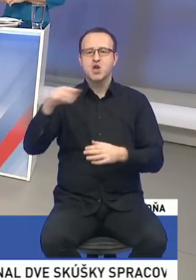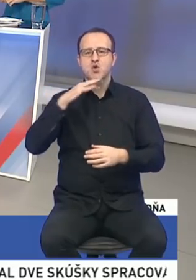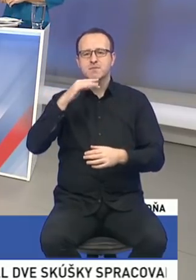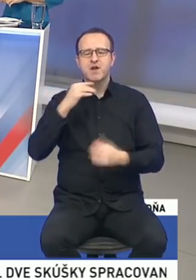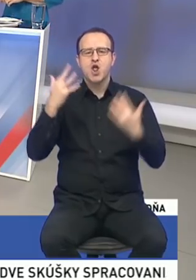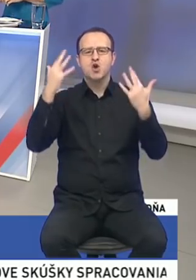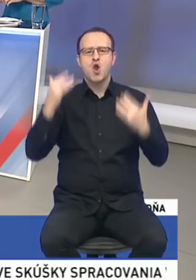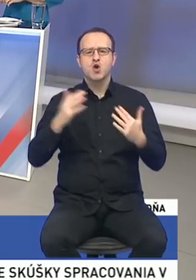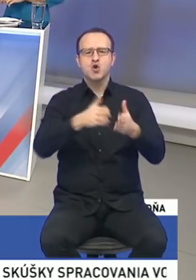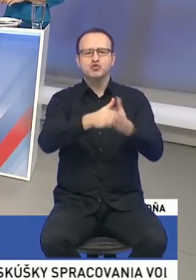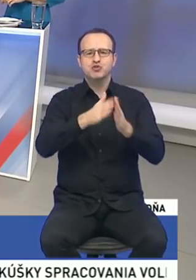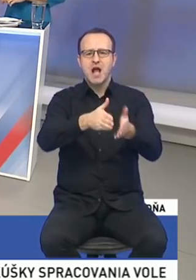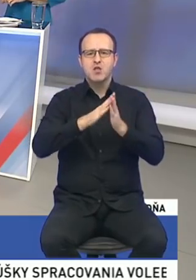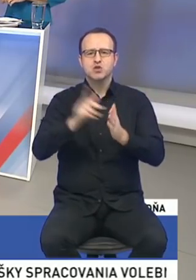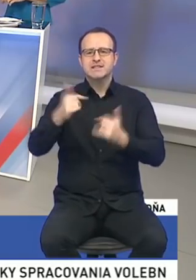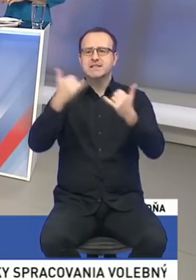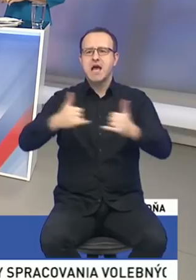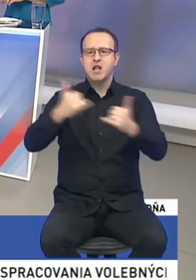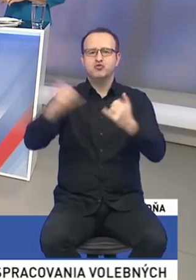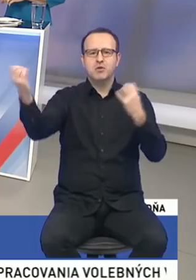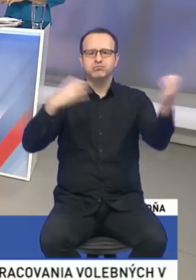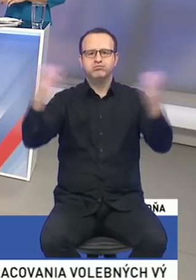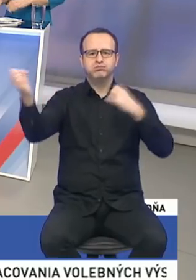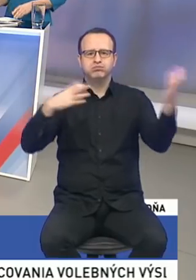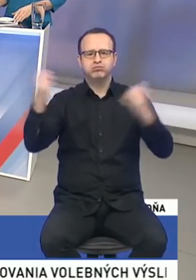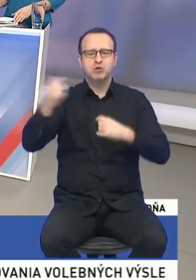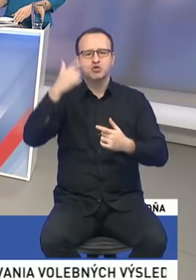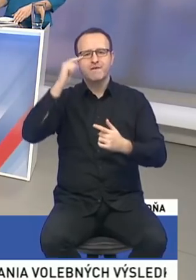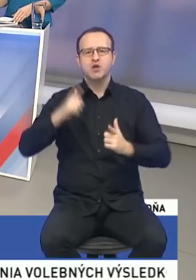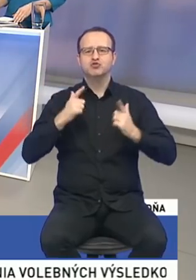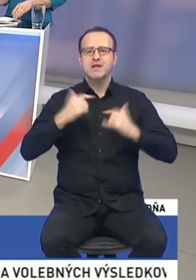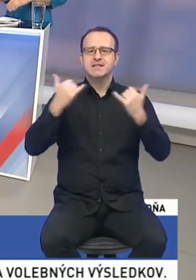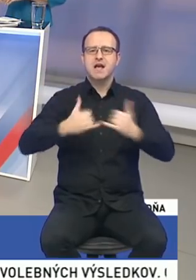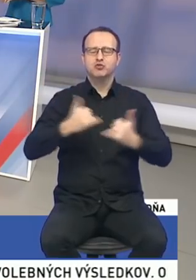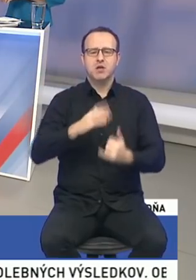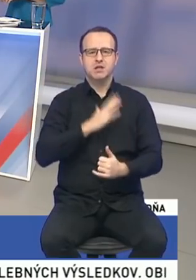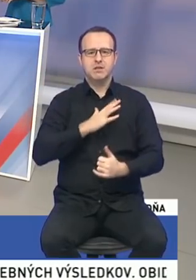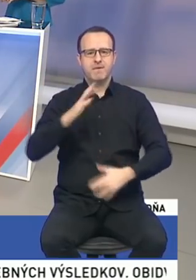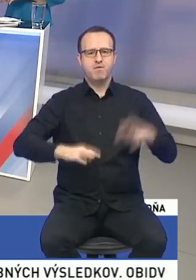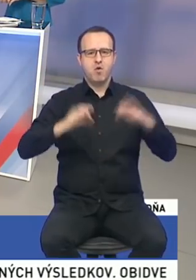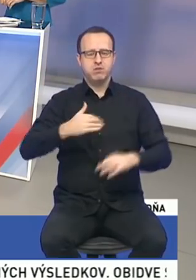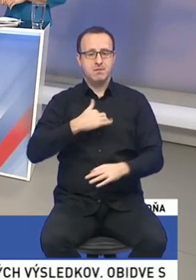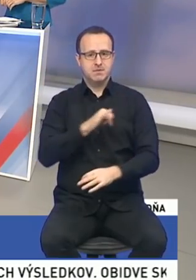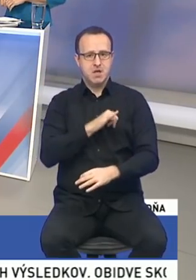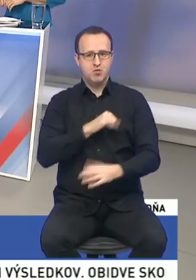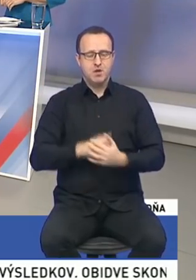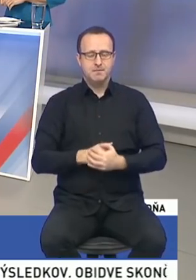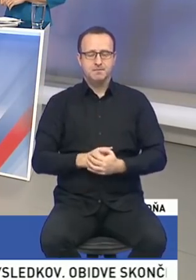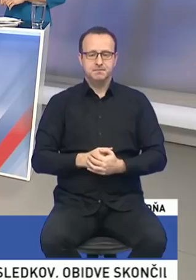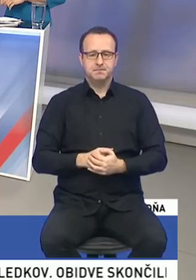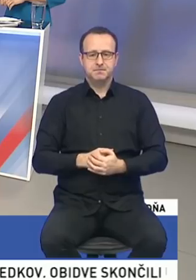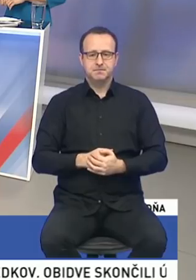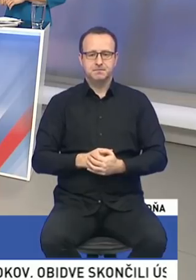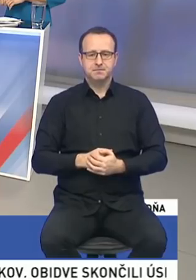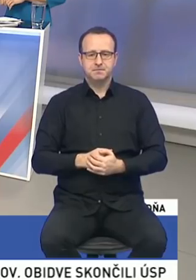koľko žiadostí zo zahraničia prišlo od Slovákov, ktorí teda žijú v zahraničia a majú záujem voliť zo zahraničia v týchto